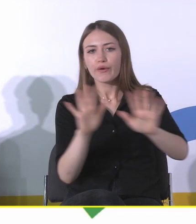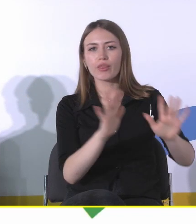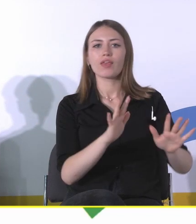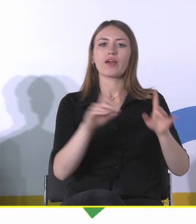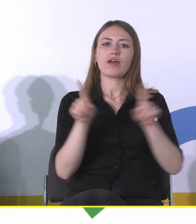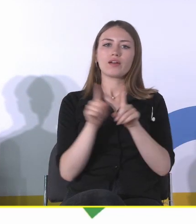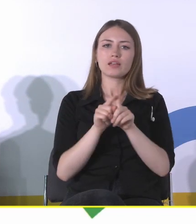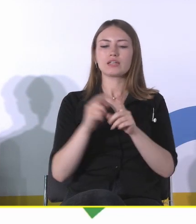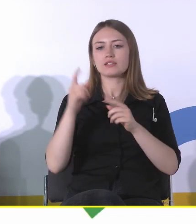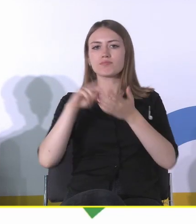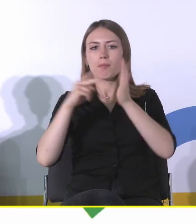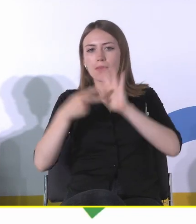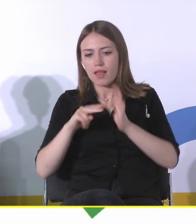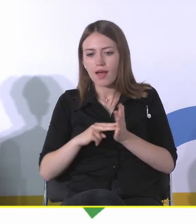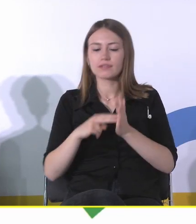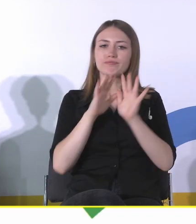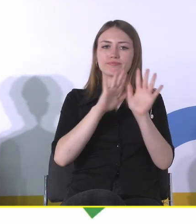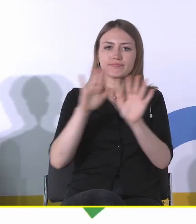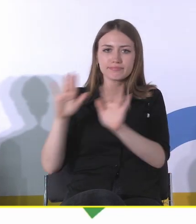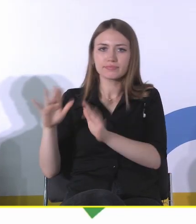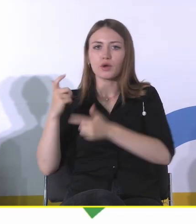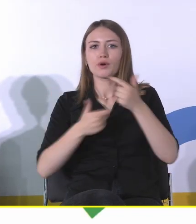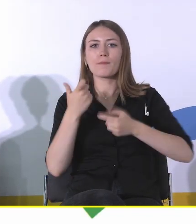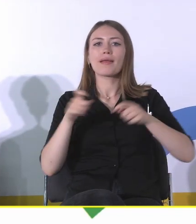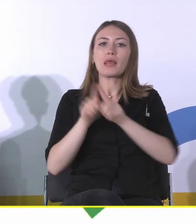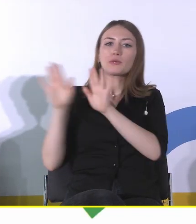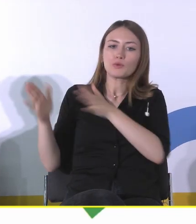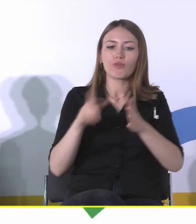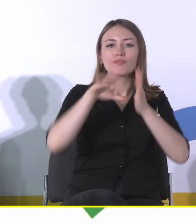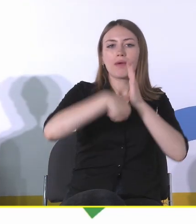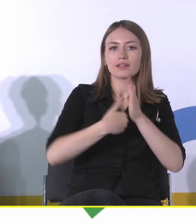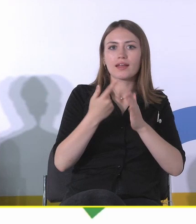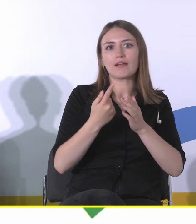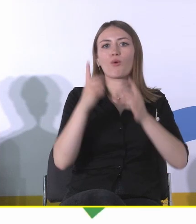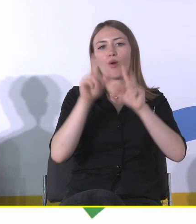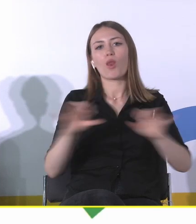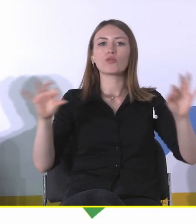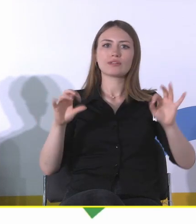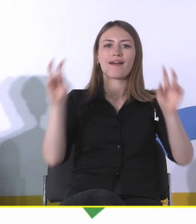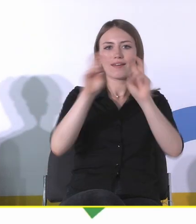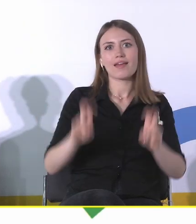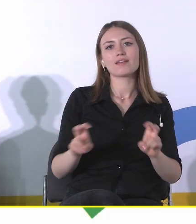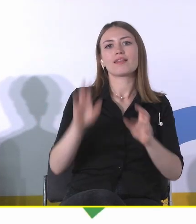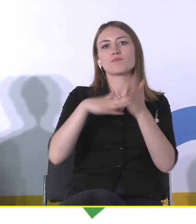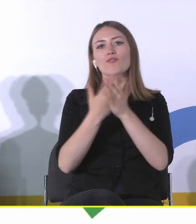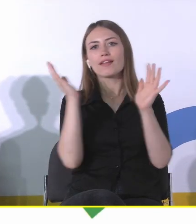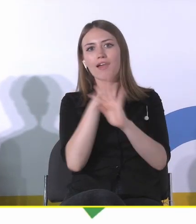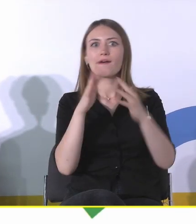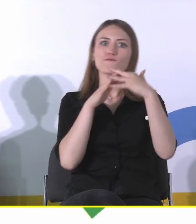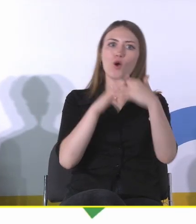strategii zarządzania przestrzenią miejską, przygotowywania miast na wypadek kryzysów różnych, klimatycznych, wojennych,